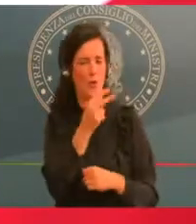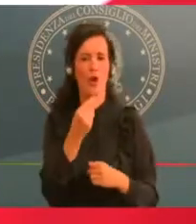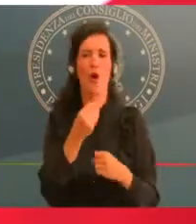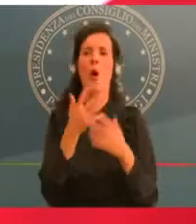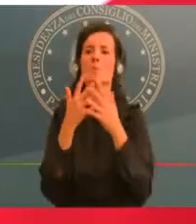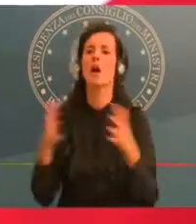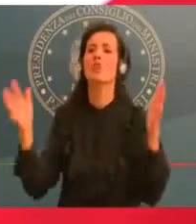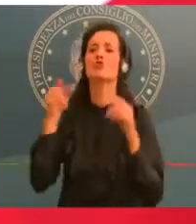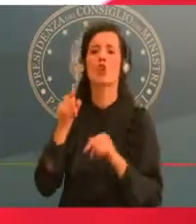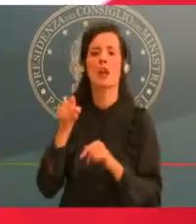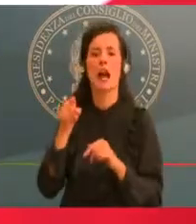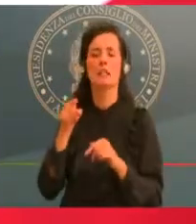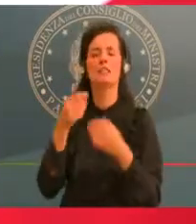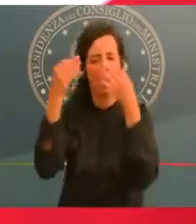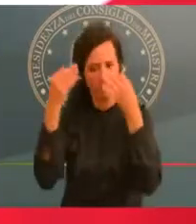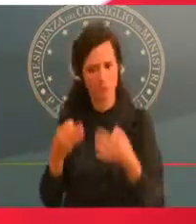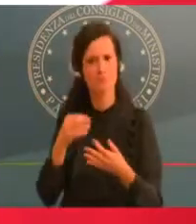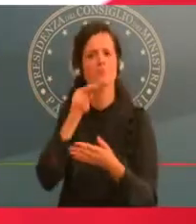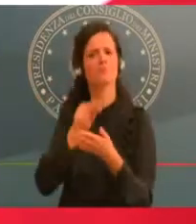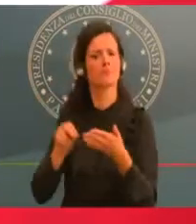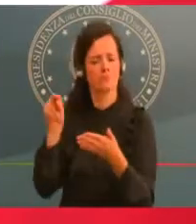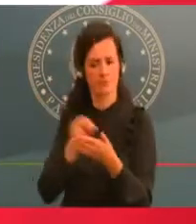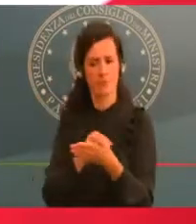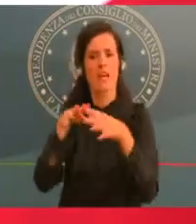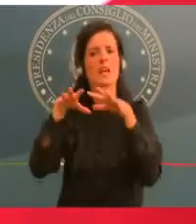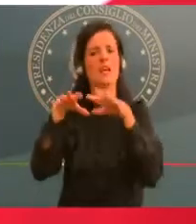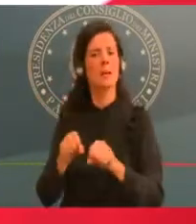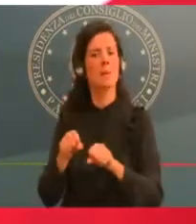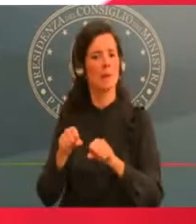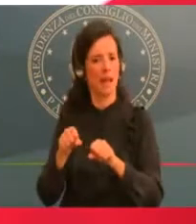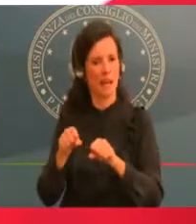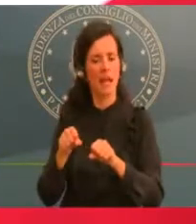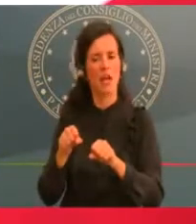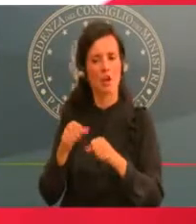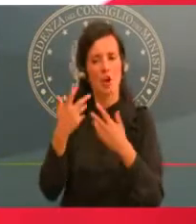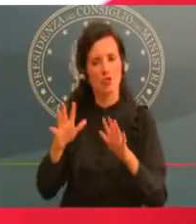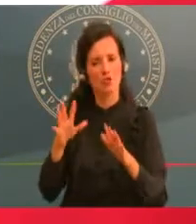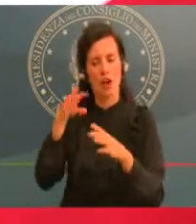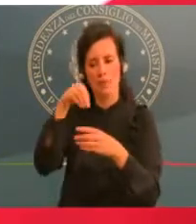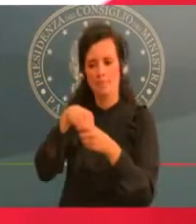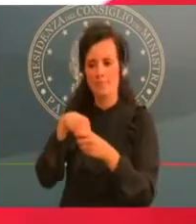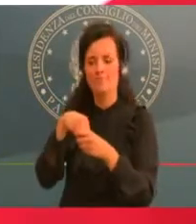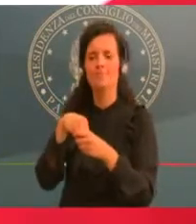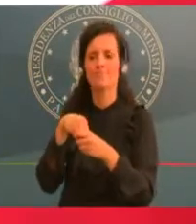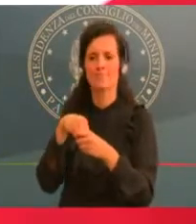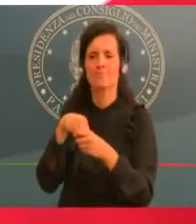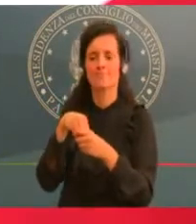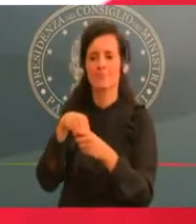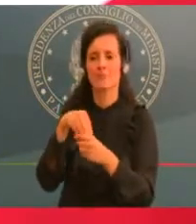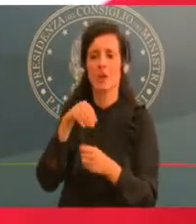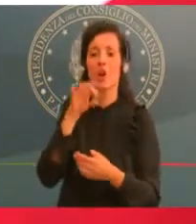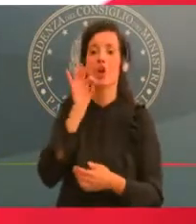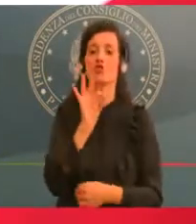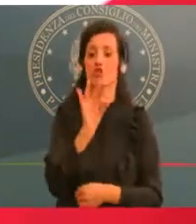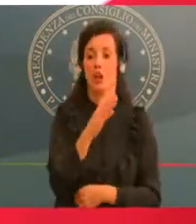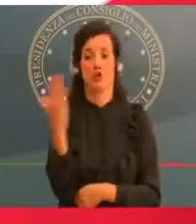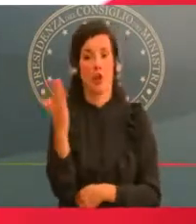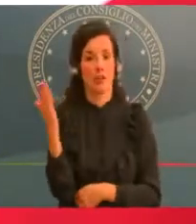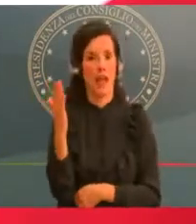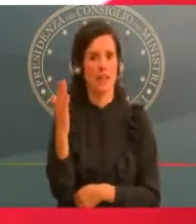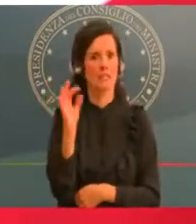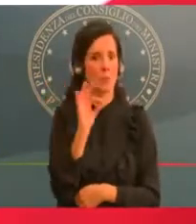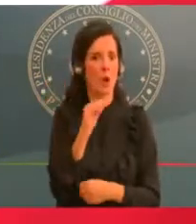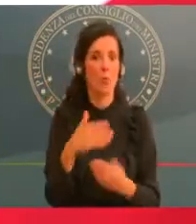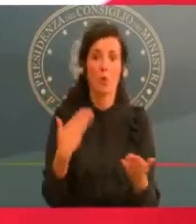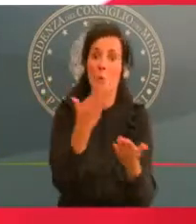presentata dal centro-destra dalle forze di opposizione come non vi sarà sfuggito che abbiamo votato